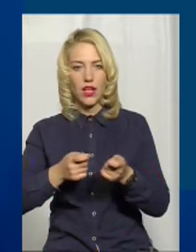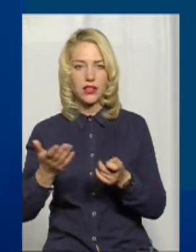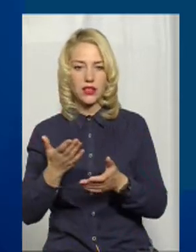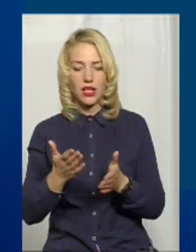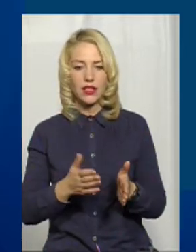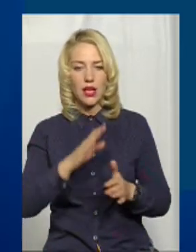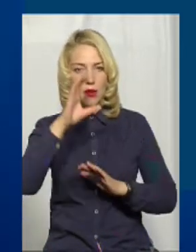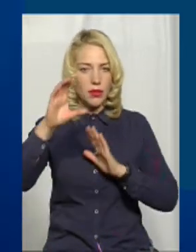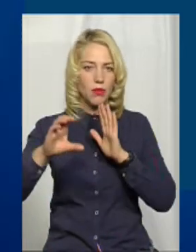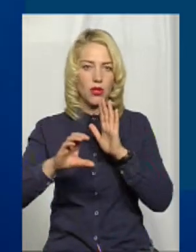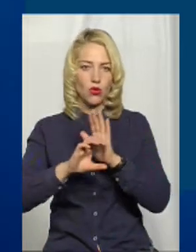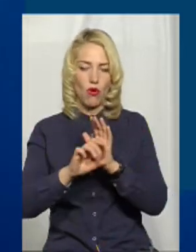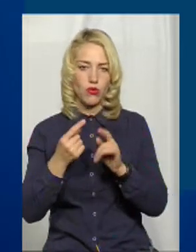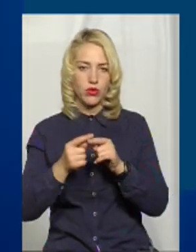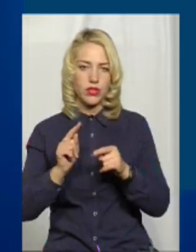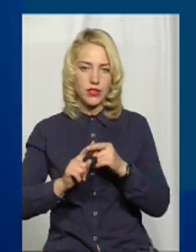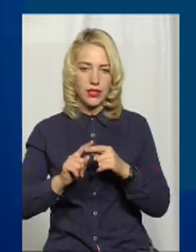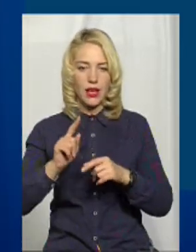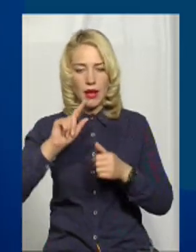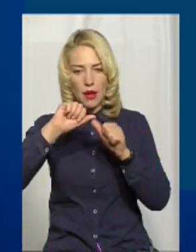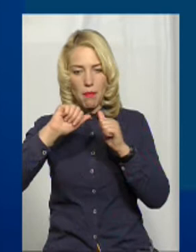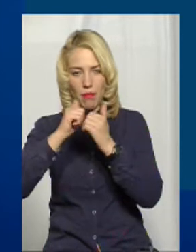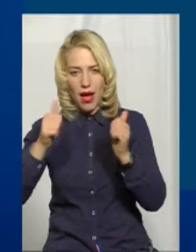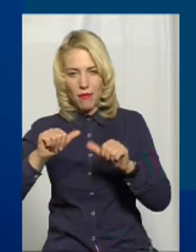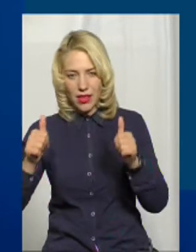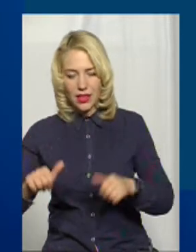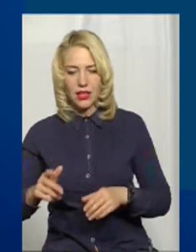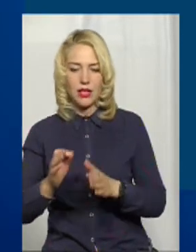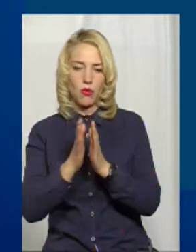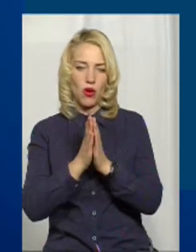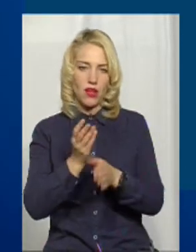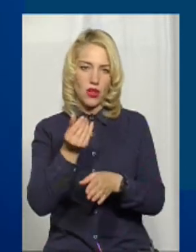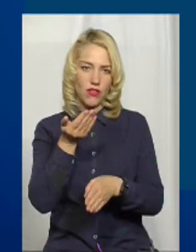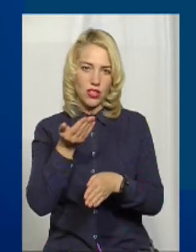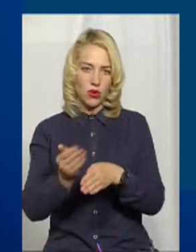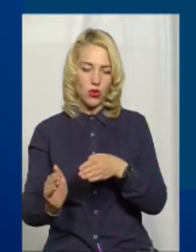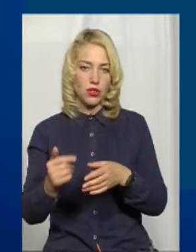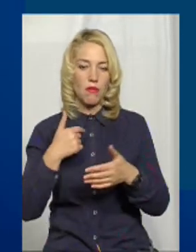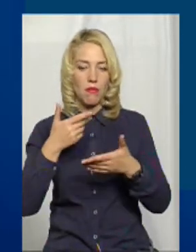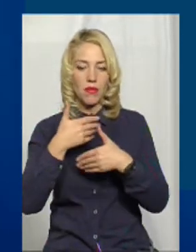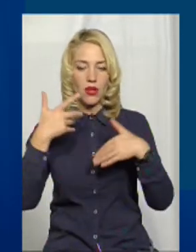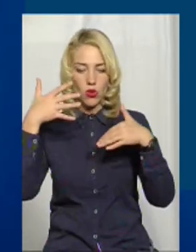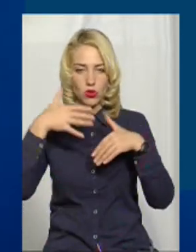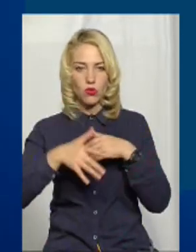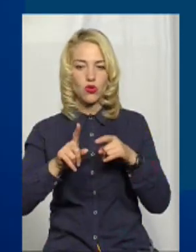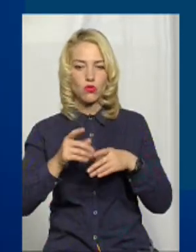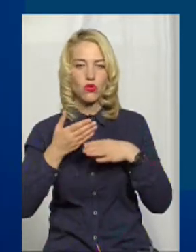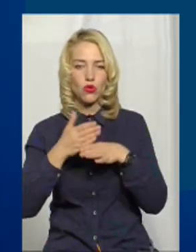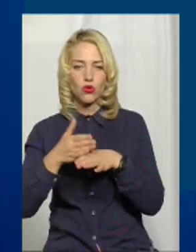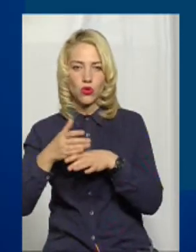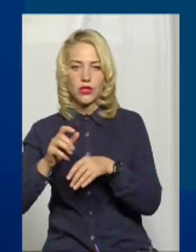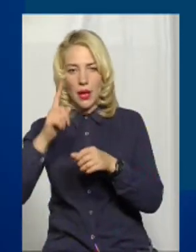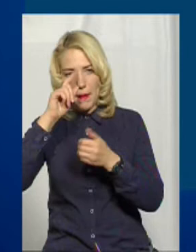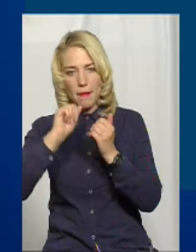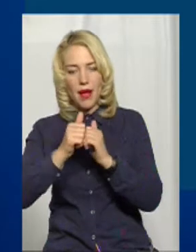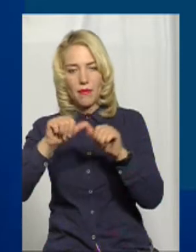пам'ятки, звертати їхню увагу і прохання про виділення коштів. Ми розуміємо, чому так зараз руйнуються пам'ятки. Через